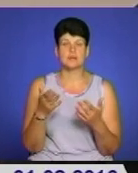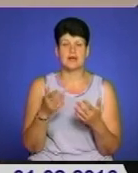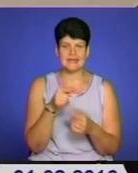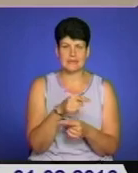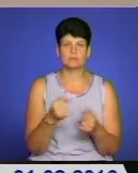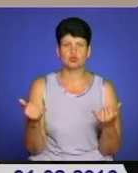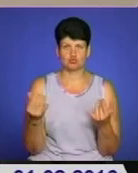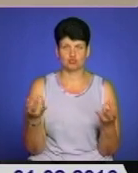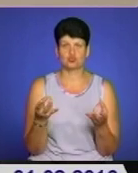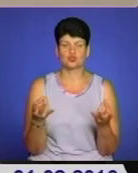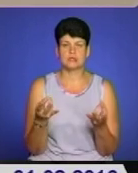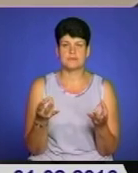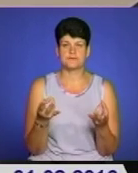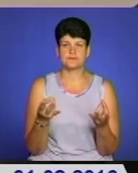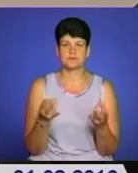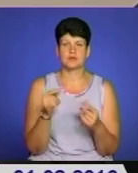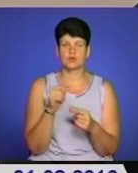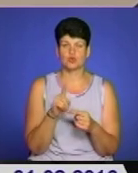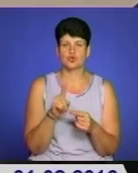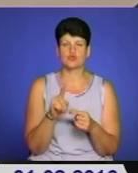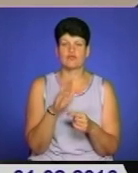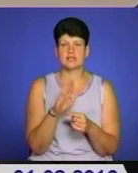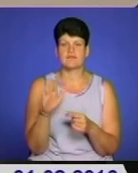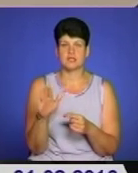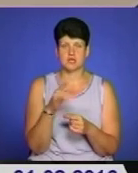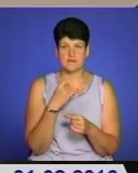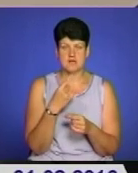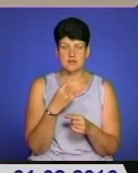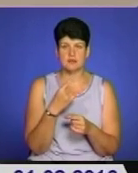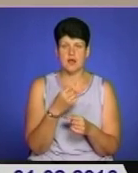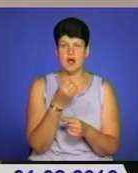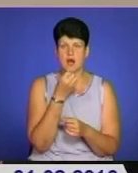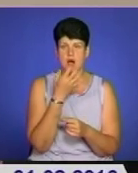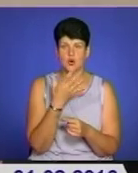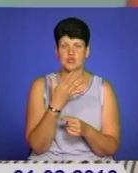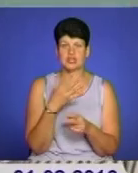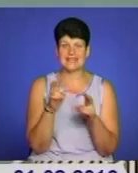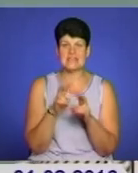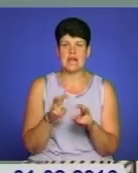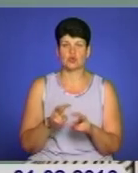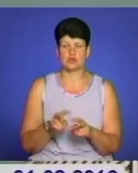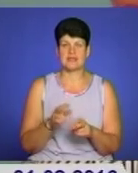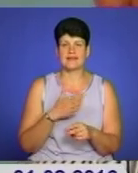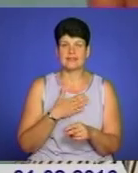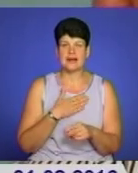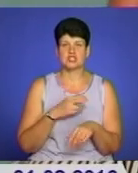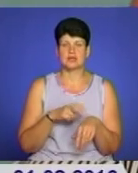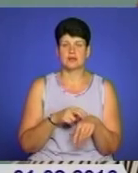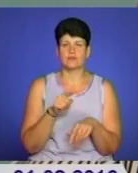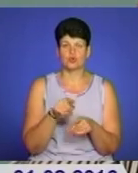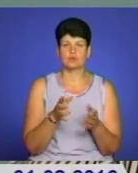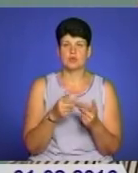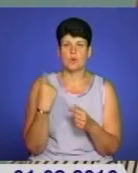потрібна, те, що Віктор Вікторович говорив, хороша діагностика. Наші лікарі, в тому числі з